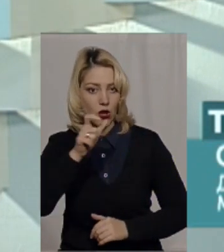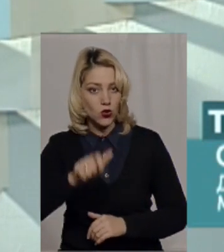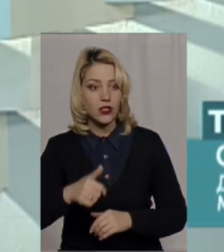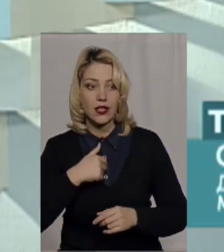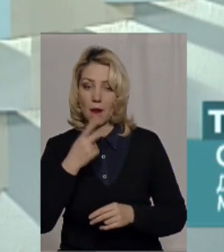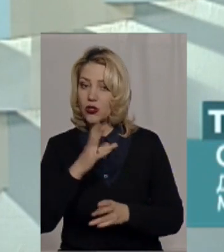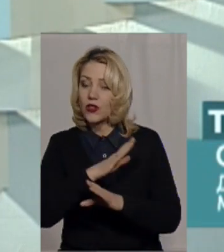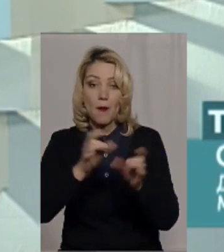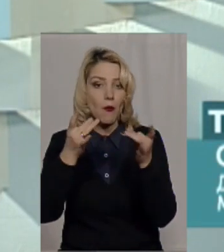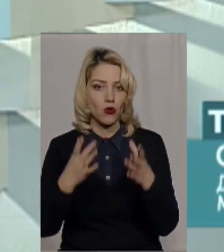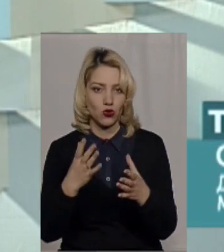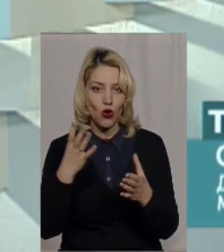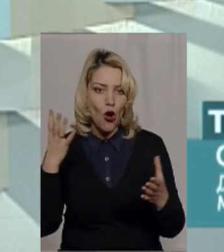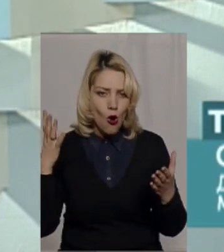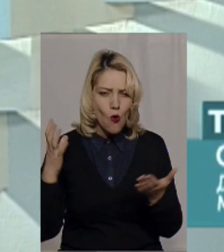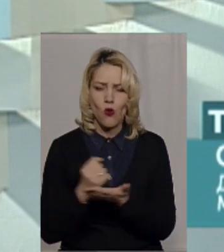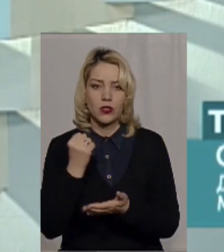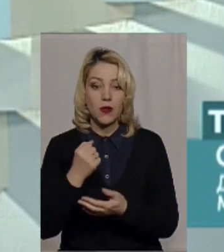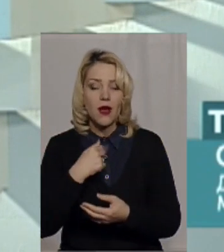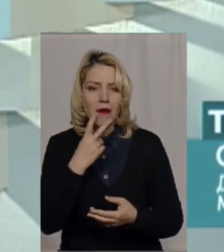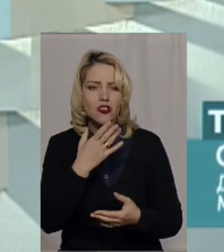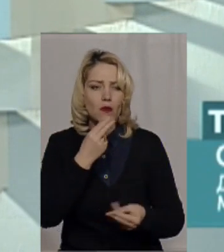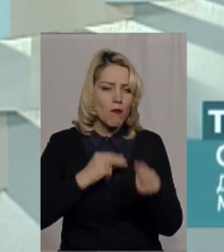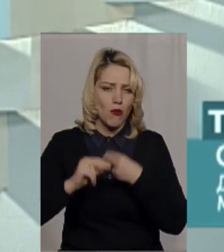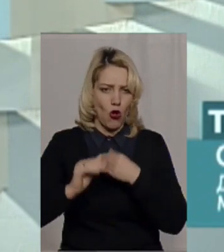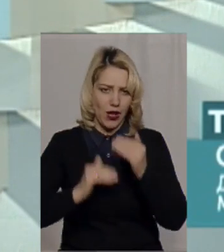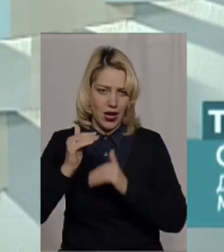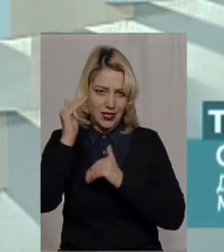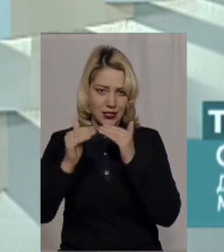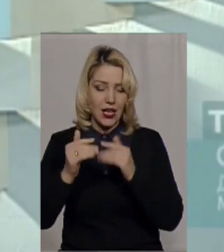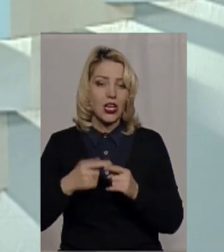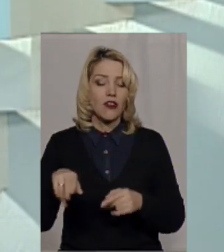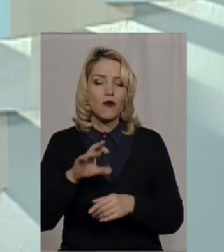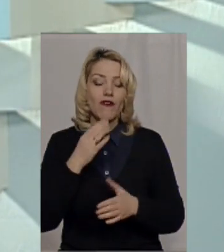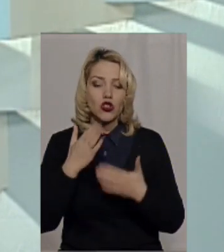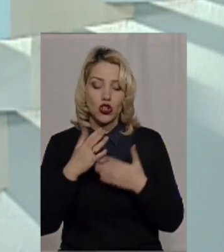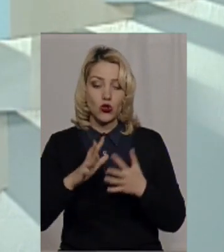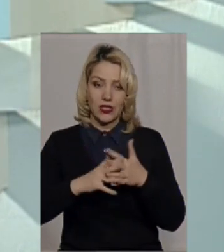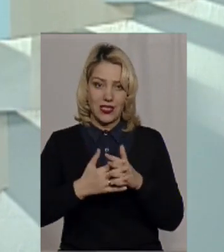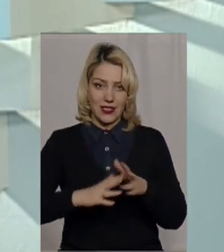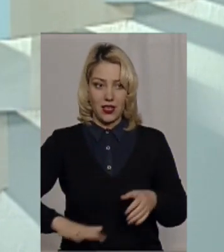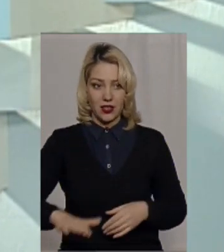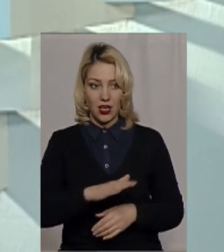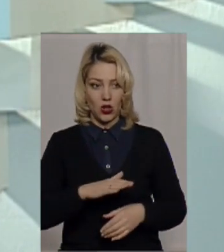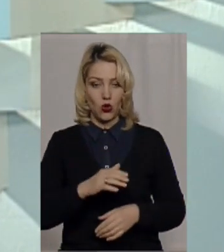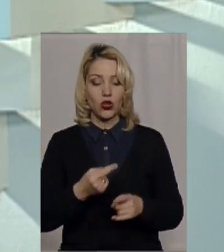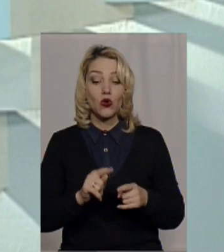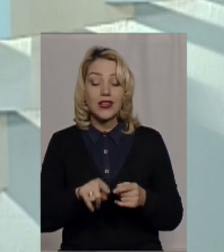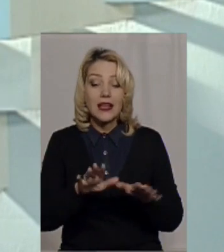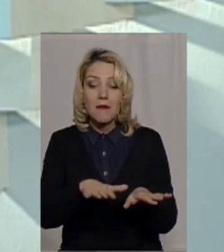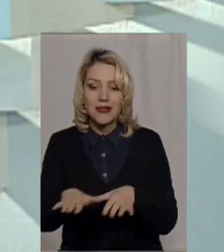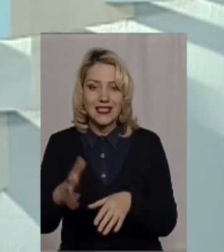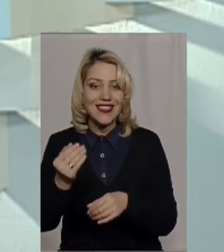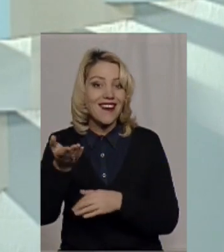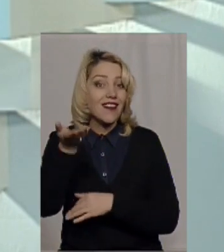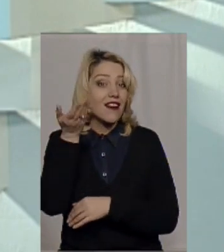не просто успіхи, я бачу явний прогрес. Я бачу цей прогрес по відношенню до сільських територій, до тих місць,